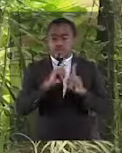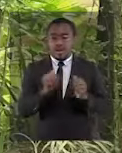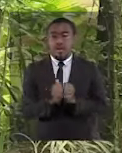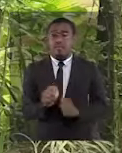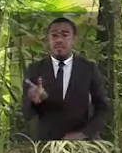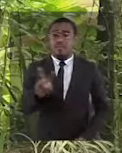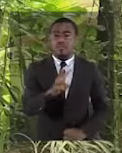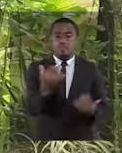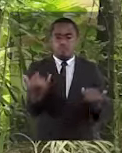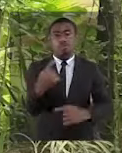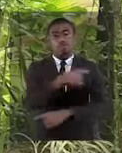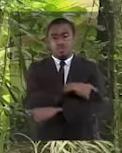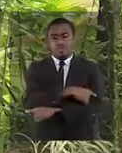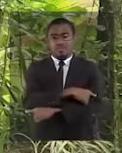'hui.